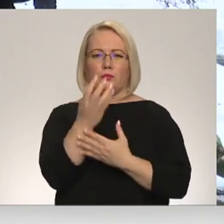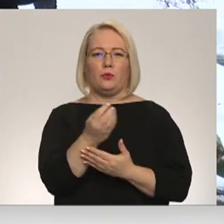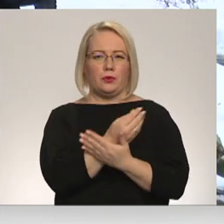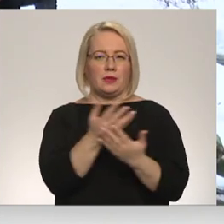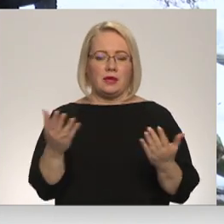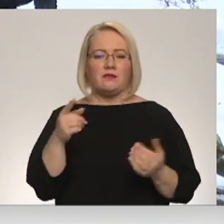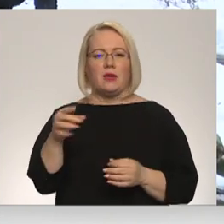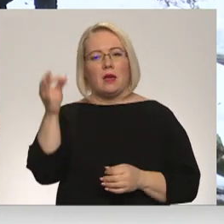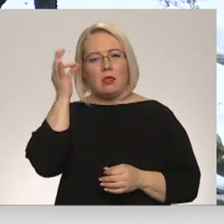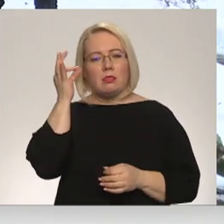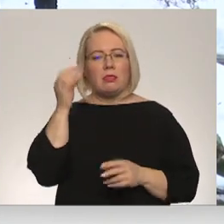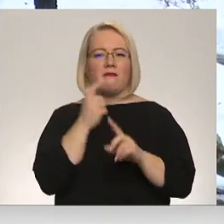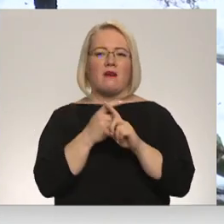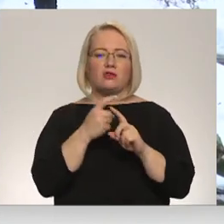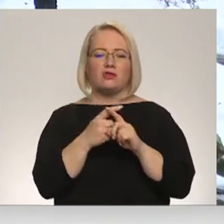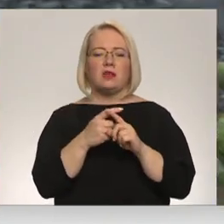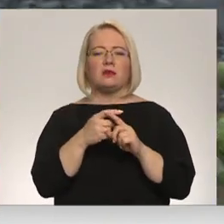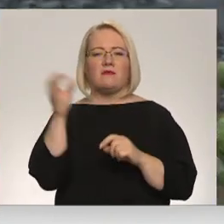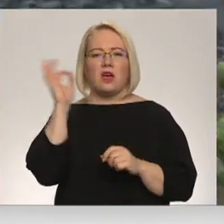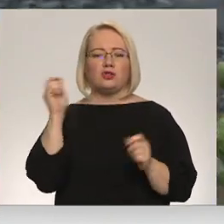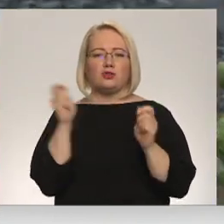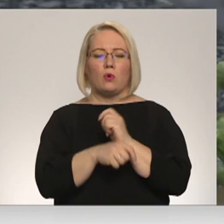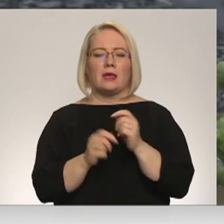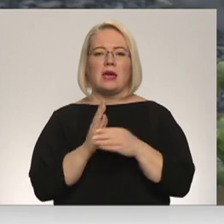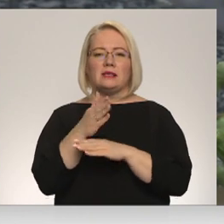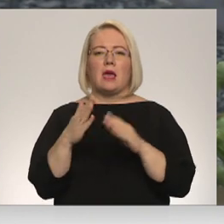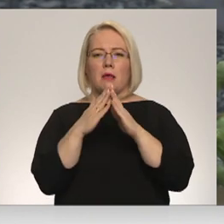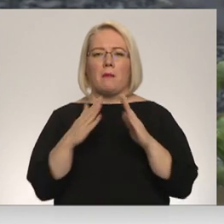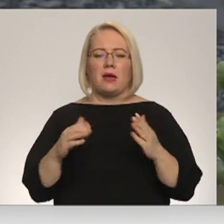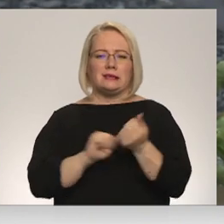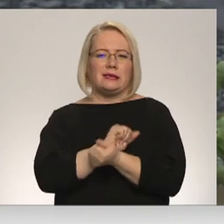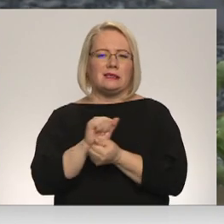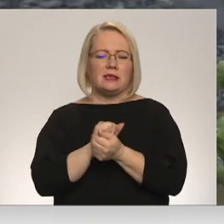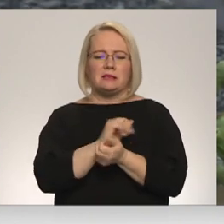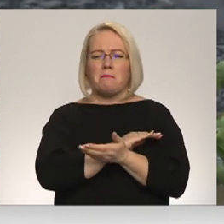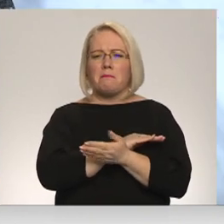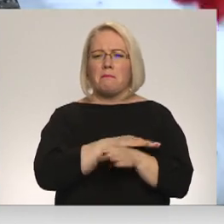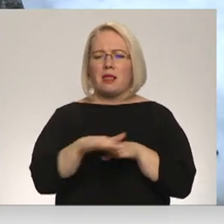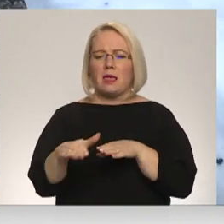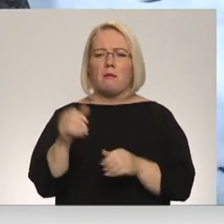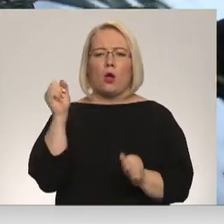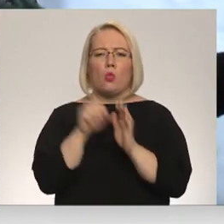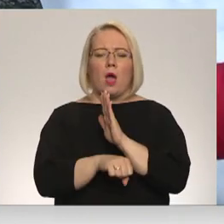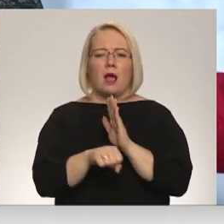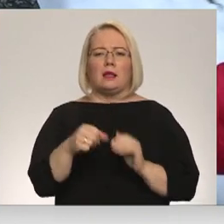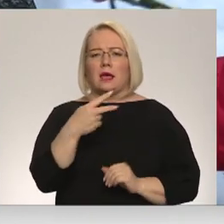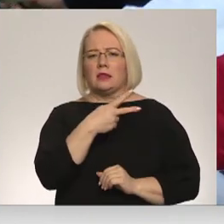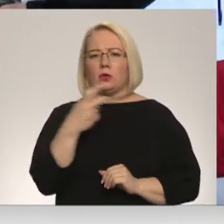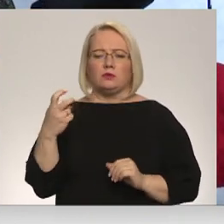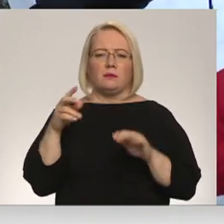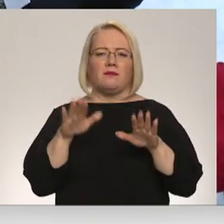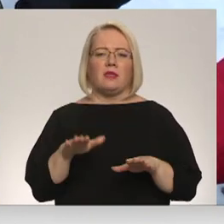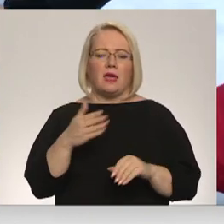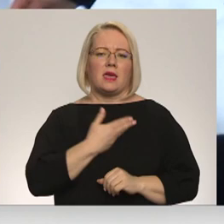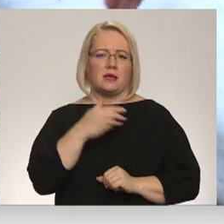nacistiskās vācijas okupācijas varas sodu, ka ciema mājas iznīcinātas līdz ar zemi, nogalināti vairāk nekā 200 vietējie